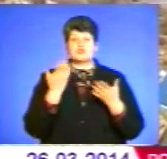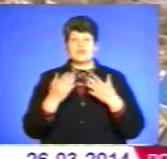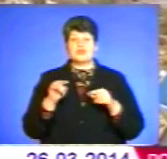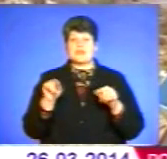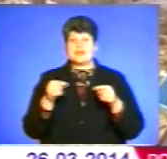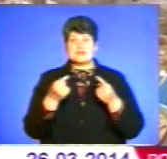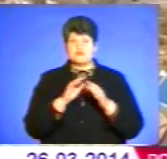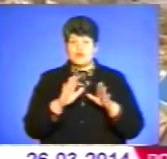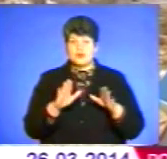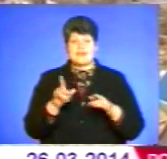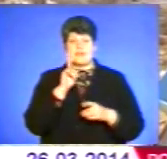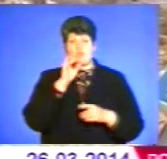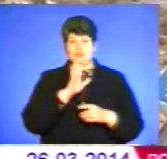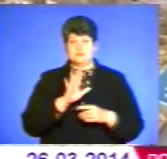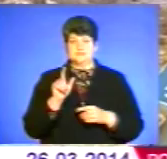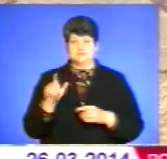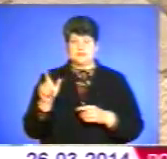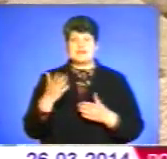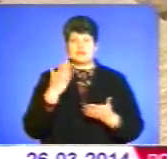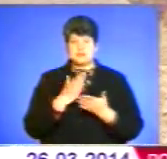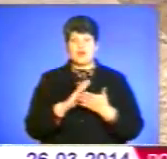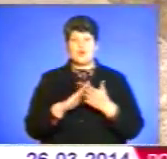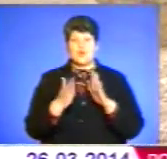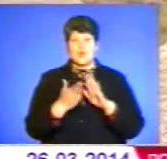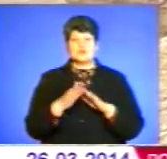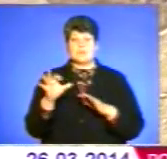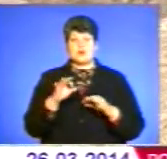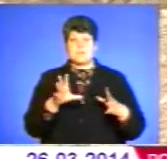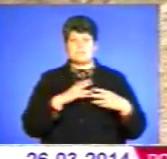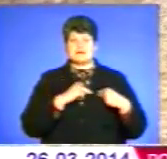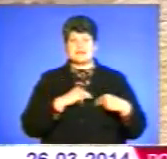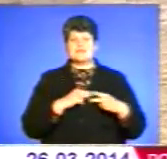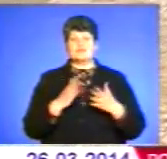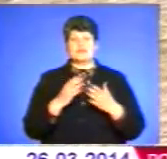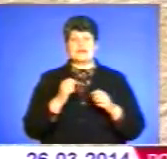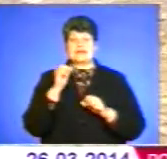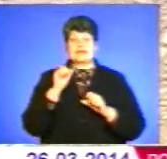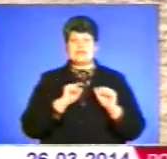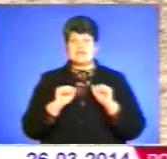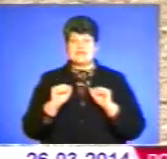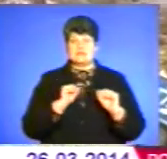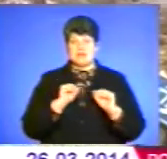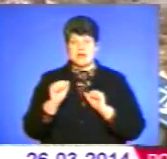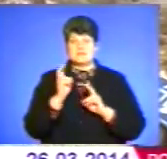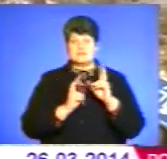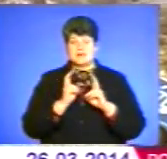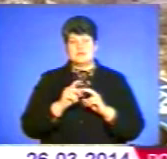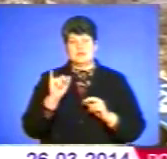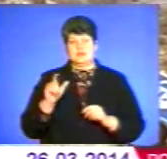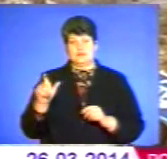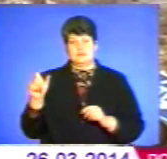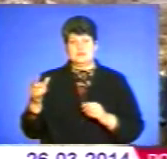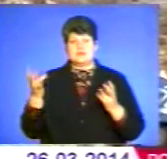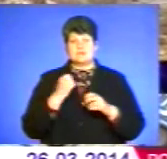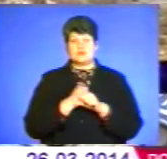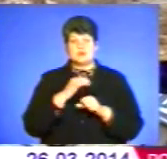незручностей місцевим жителям, якщо є угода про партнерство між керівниками підприємства і громадою. Потрібно зробити і